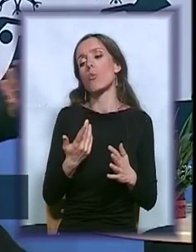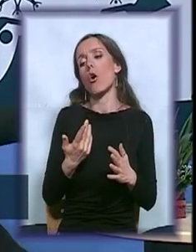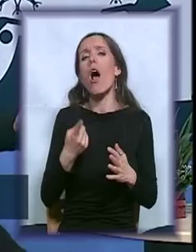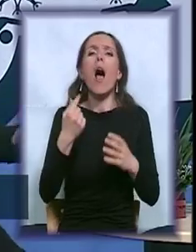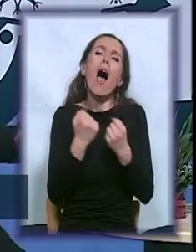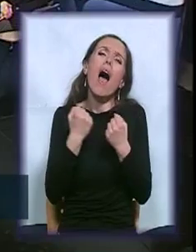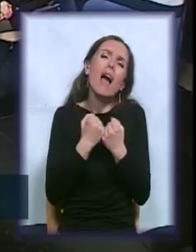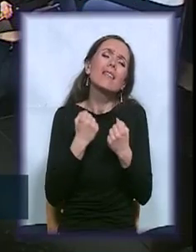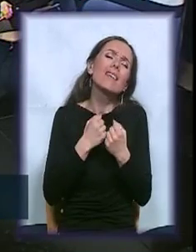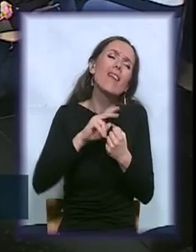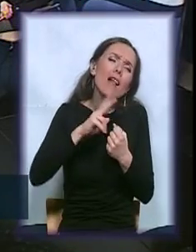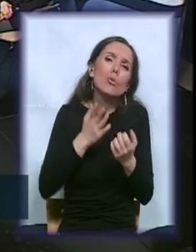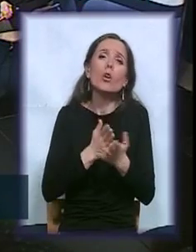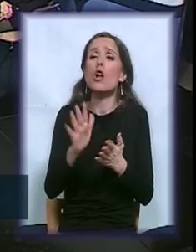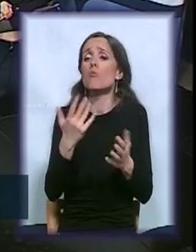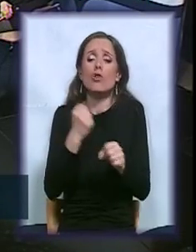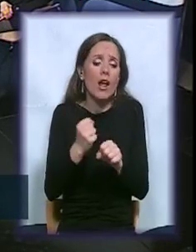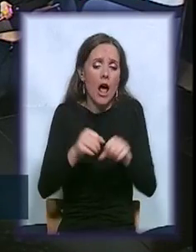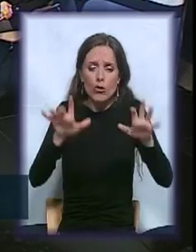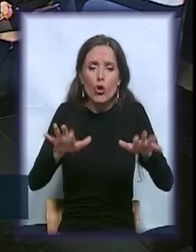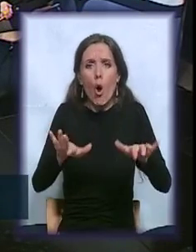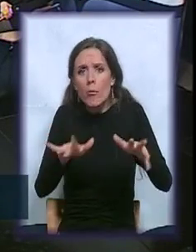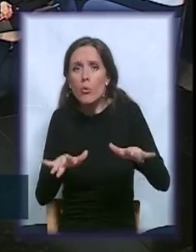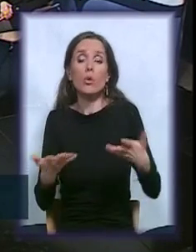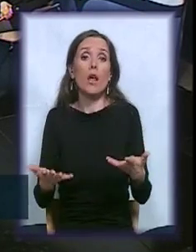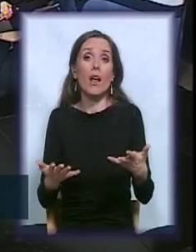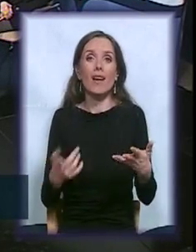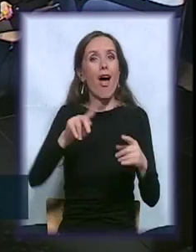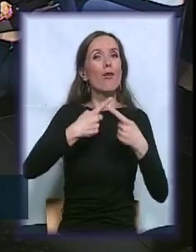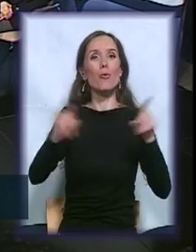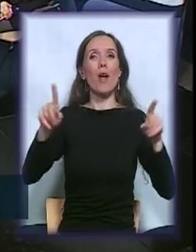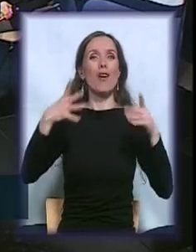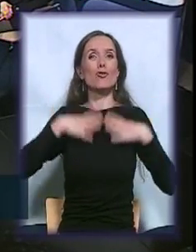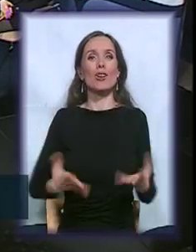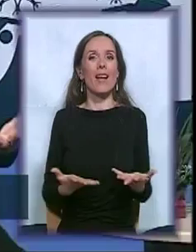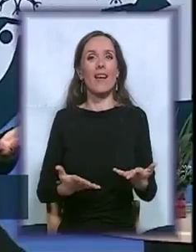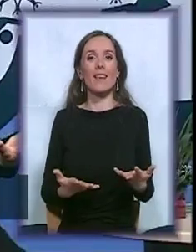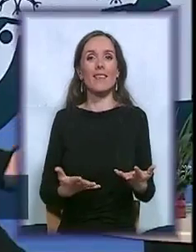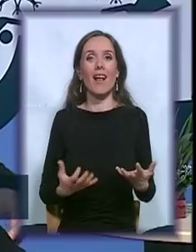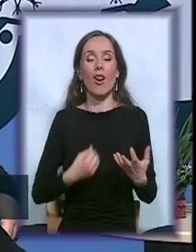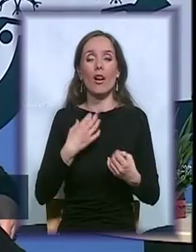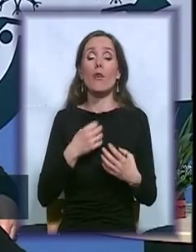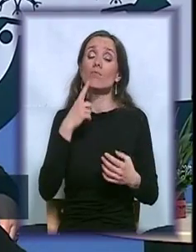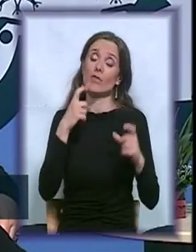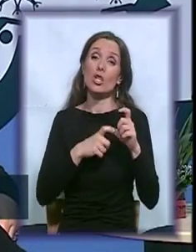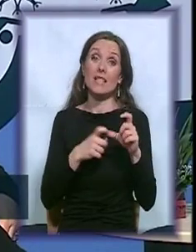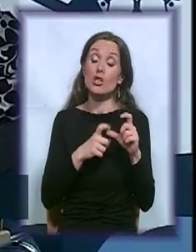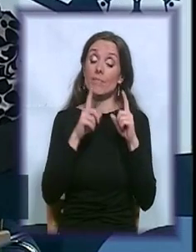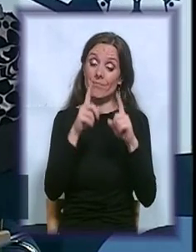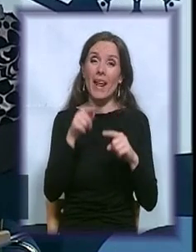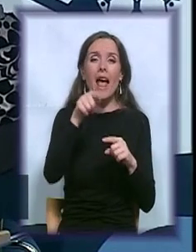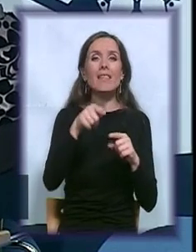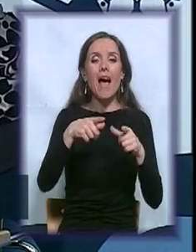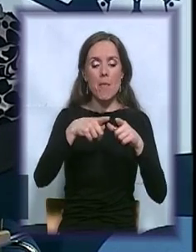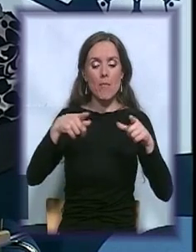aktivna ali na neki drugi način. Možda radi za kompjuterom neke programe, jednostavno to čovek voli, ali to nije vam kažem, taj se podloga